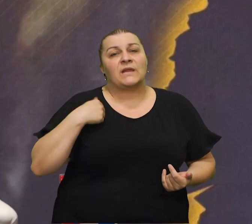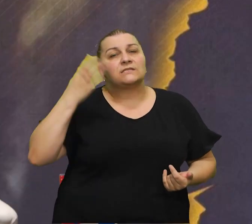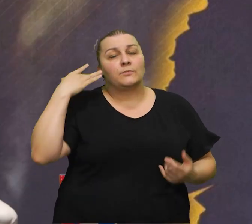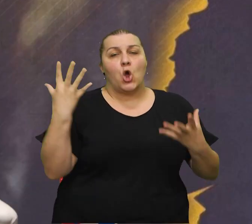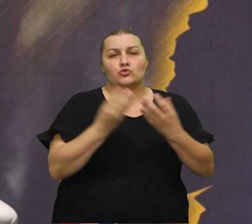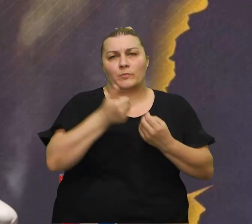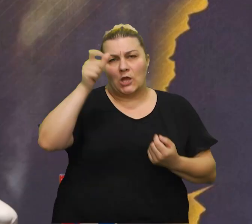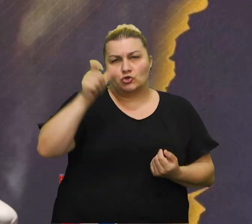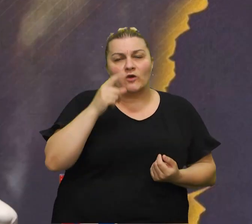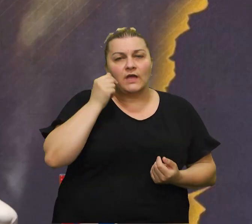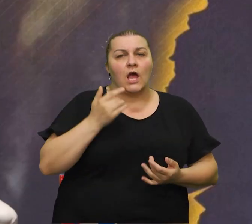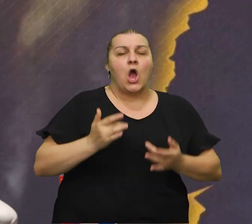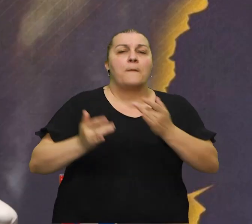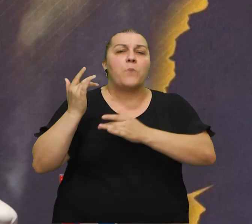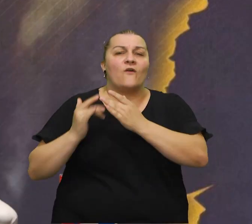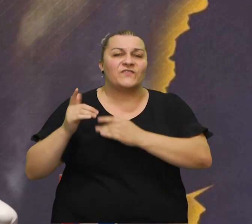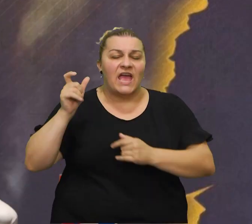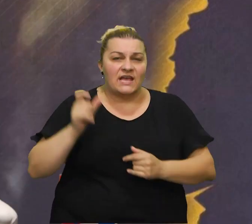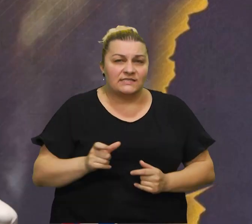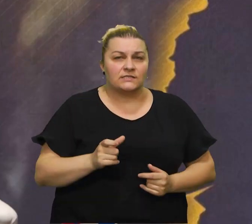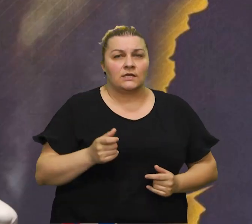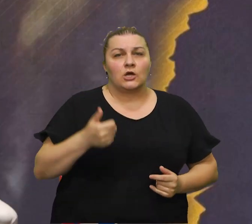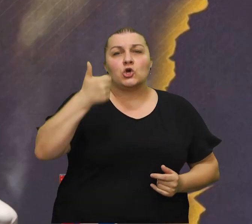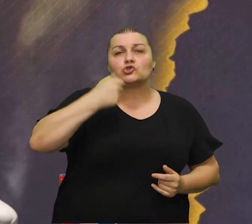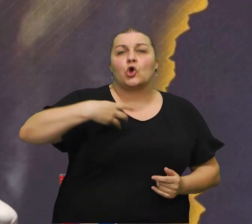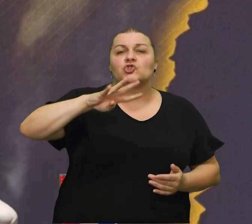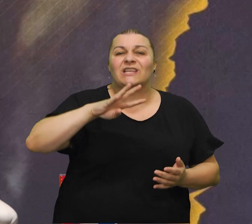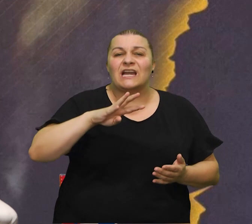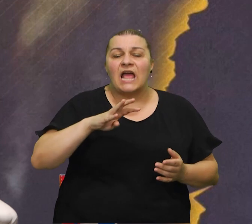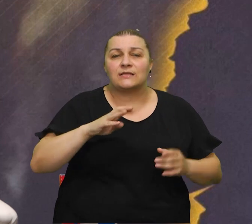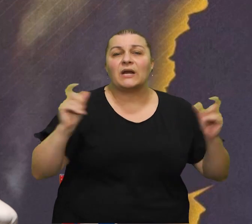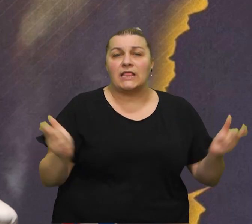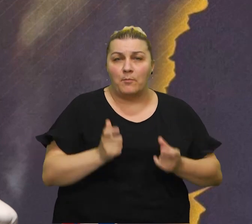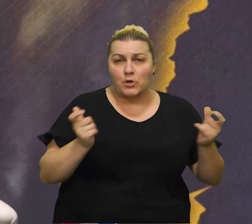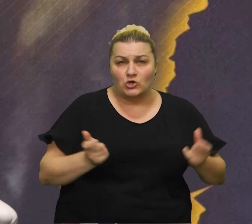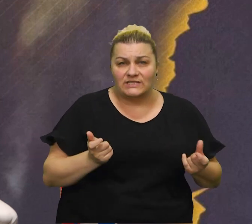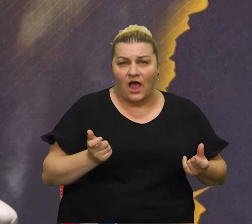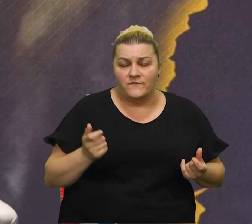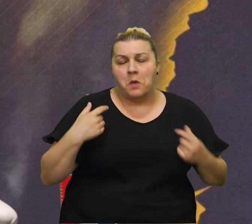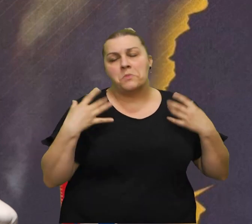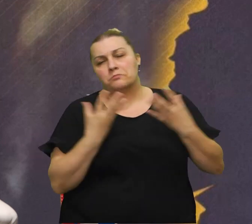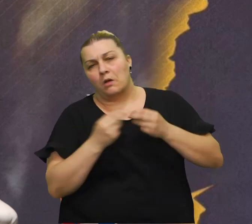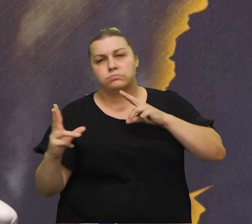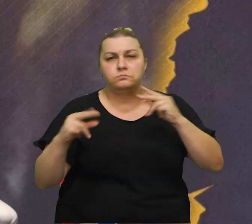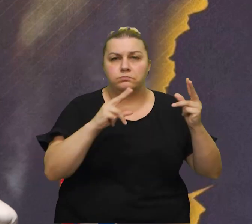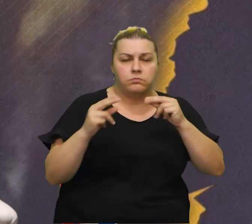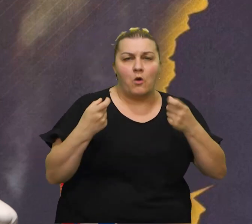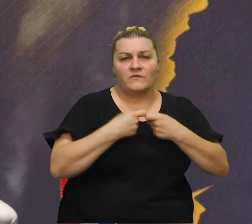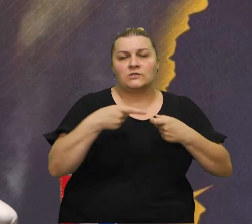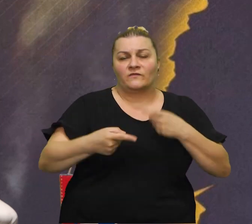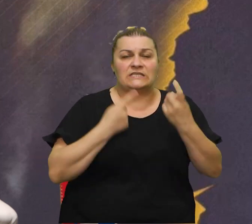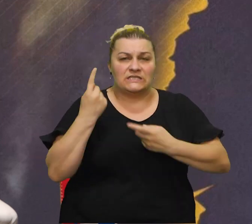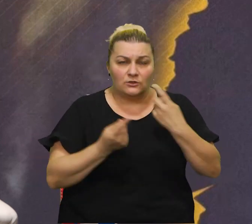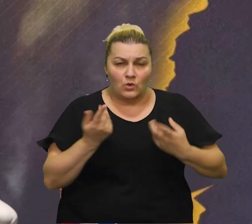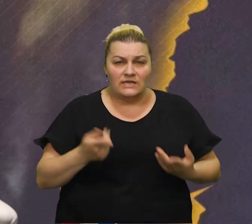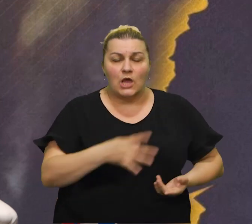povijesničar gospodina Nazor, bili smo na obilježavljene 114. brigadije u Luri i nakon smo malo pričali smo od ove situacije o što